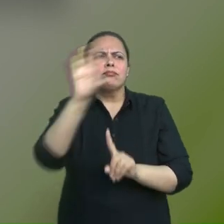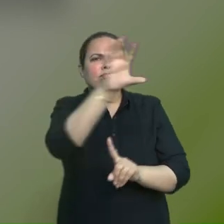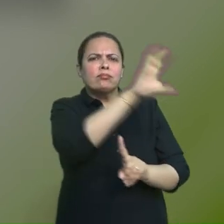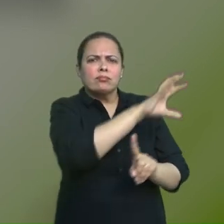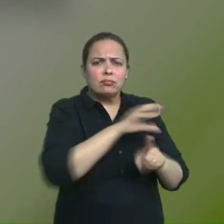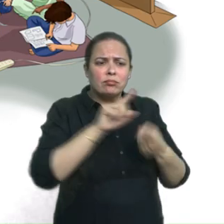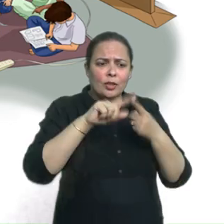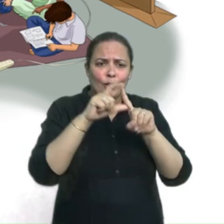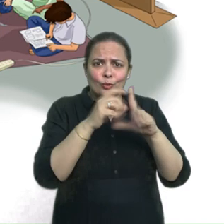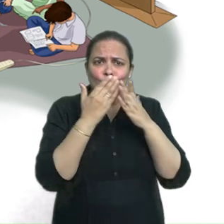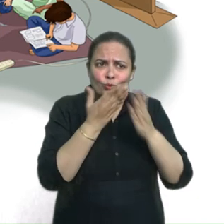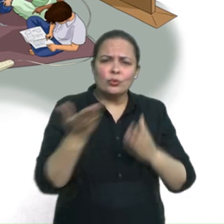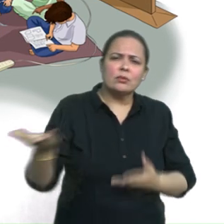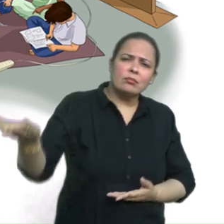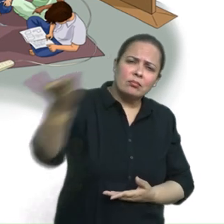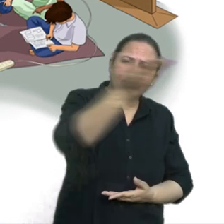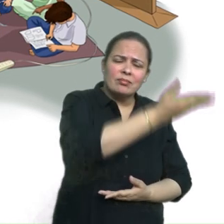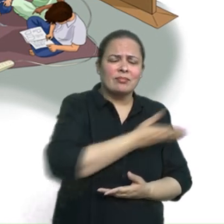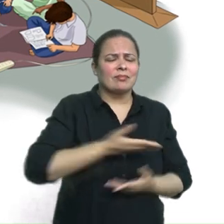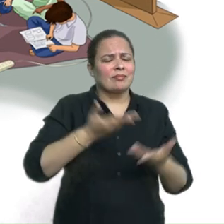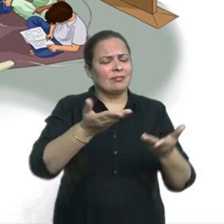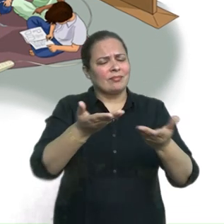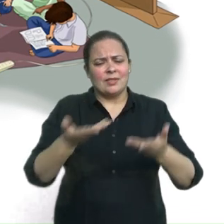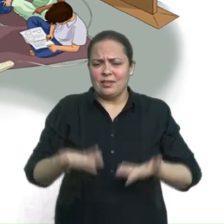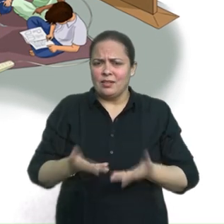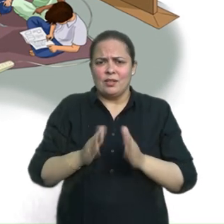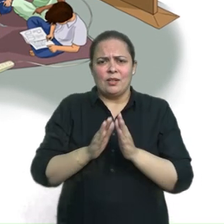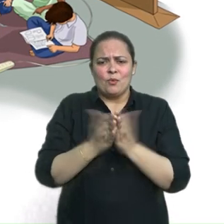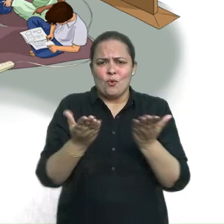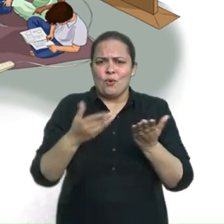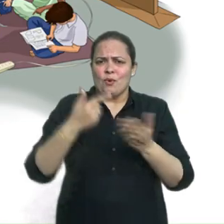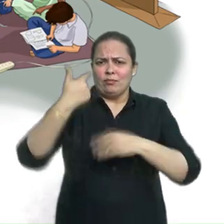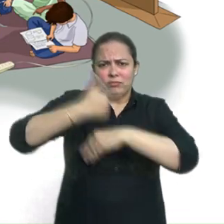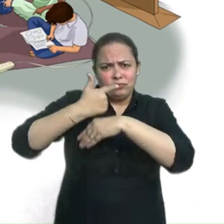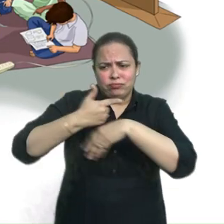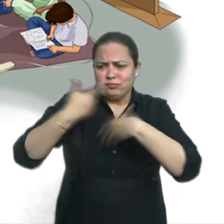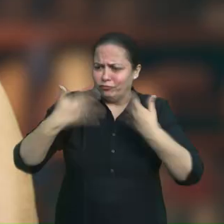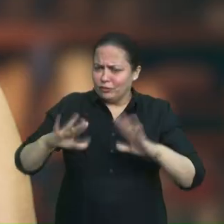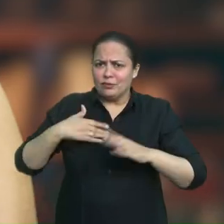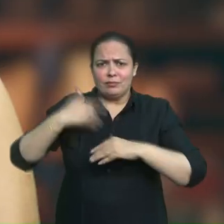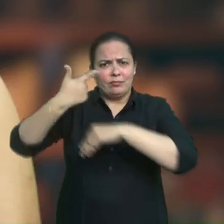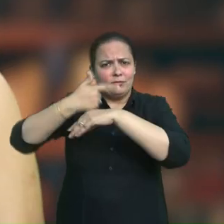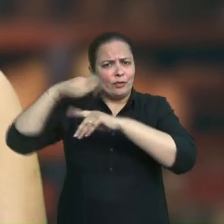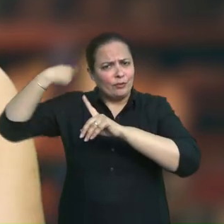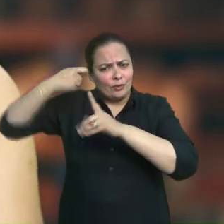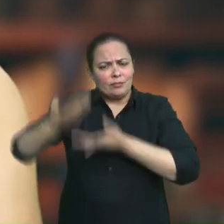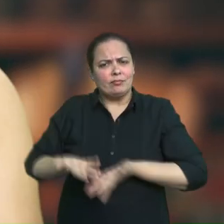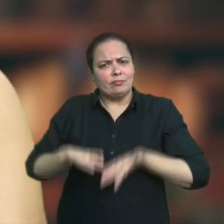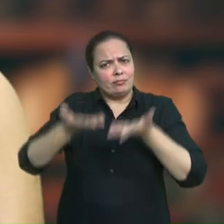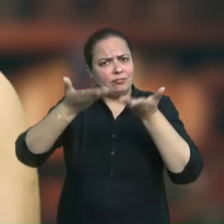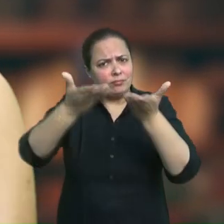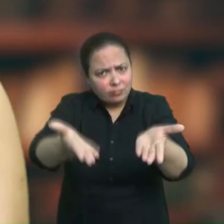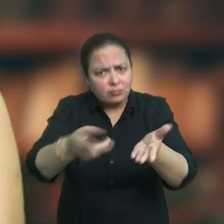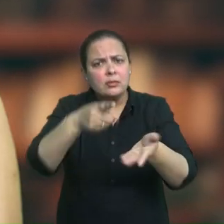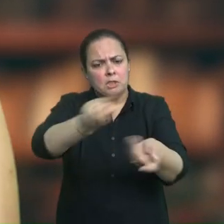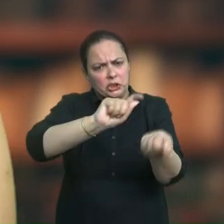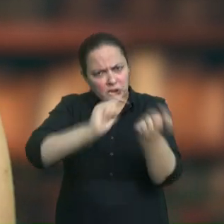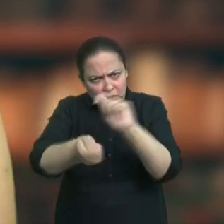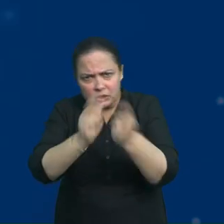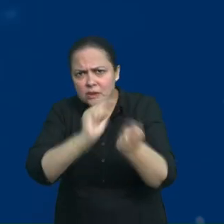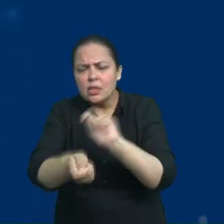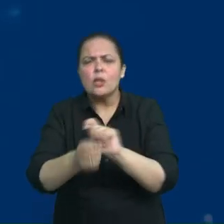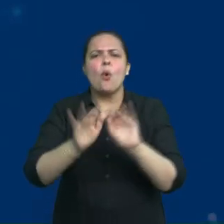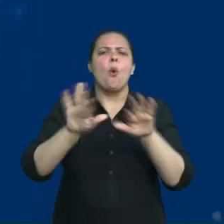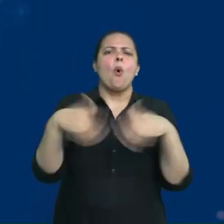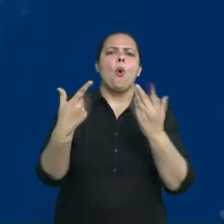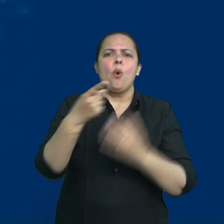के अनुसार पाठे चर्या के बोज को कम करने में भी ये सहायक होंगे साथियों एक और महतवपूर्ण बात है